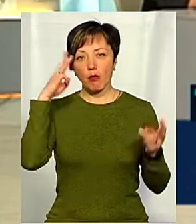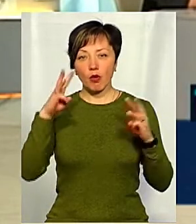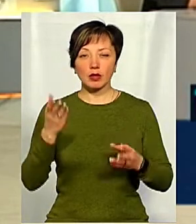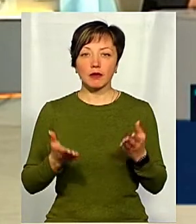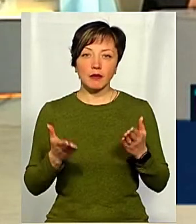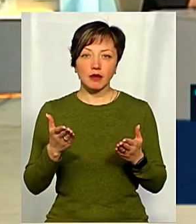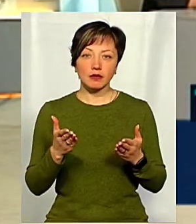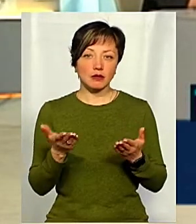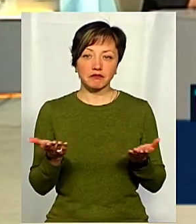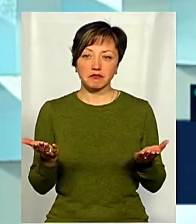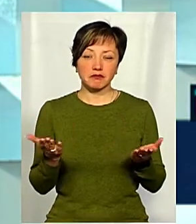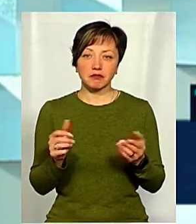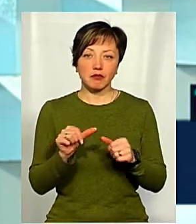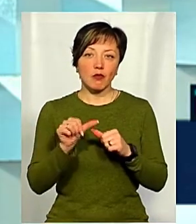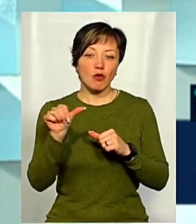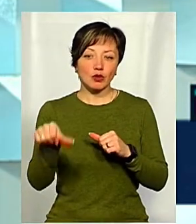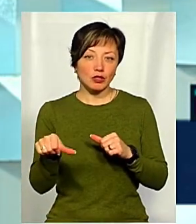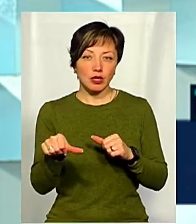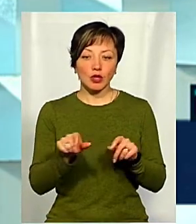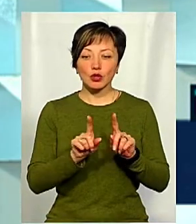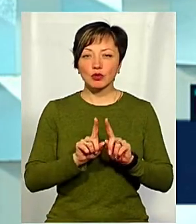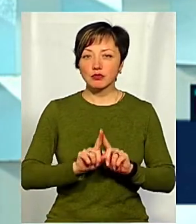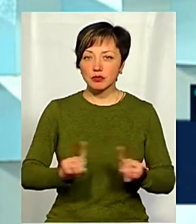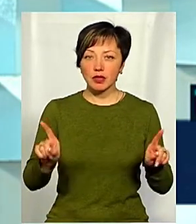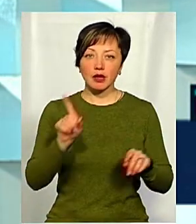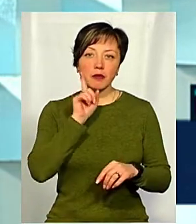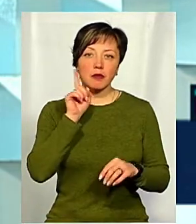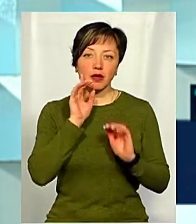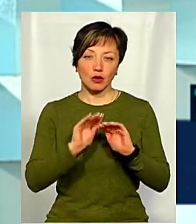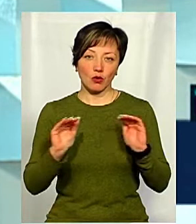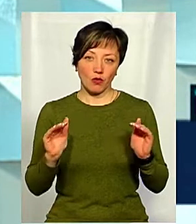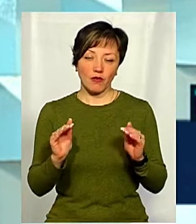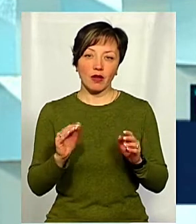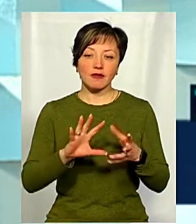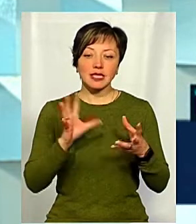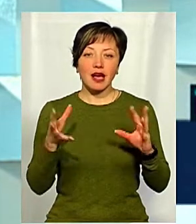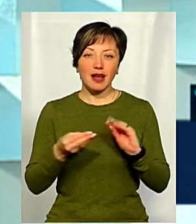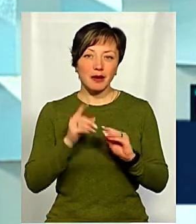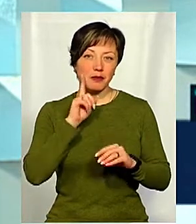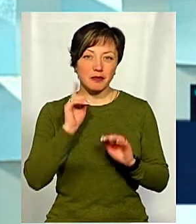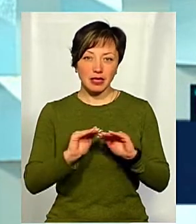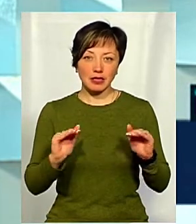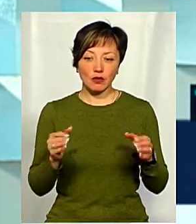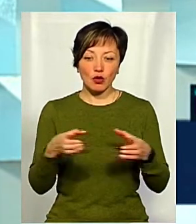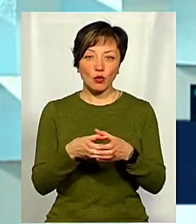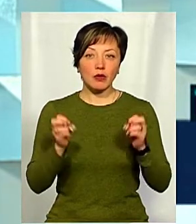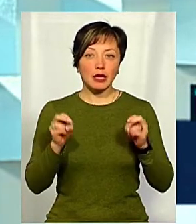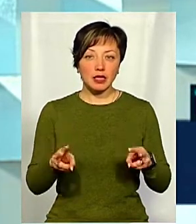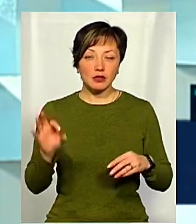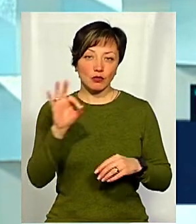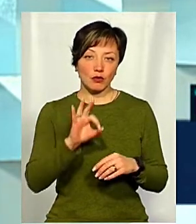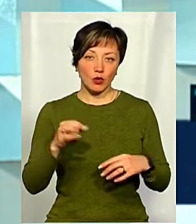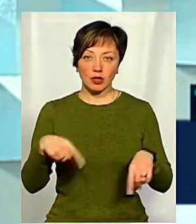напевне, що поза часом. То щось таке дуже підліткове. І, насправді, я думаю, що взагалі підлітки є в групі ризику